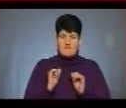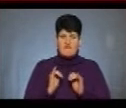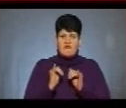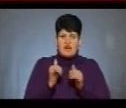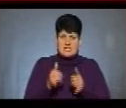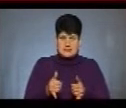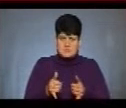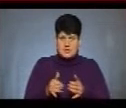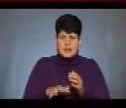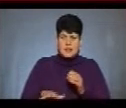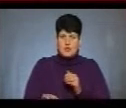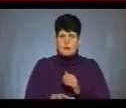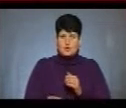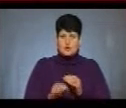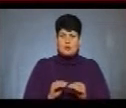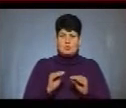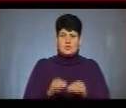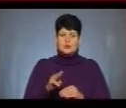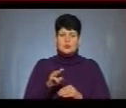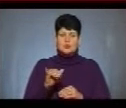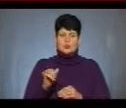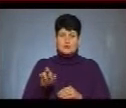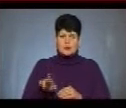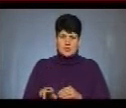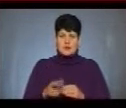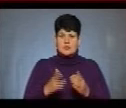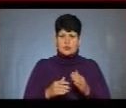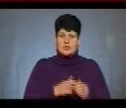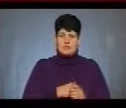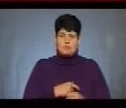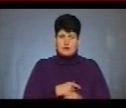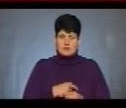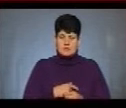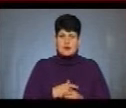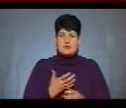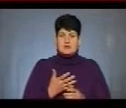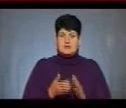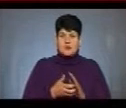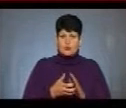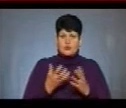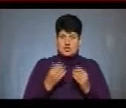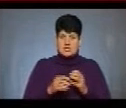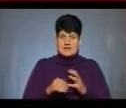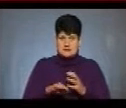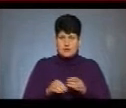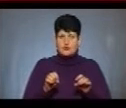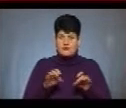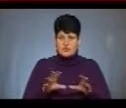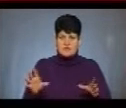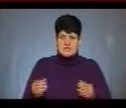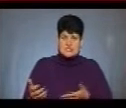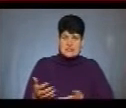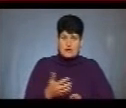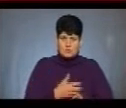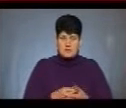перед площою, посадили тую, тому що якщо депутатам від слуги народу бракує ще землі, то вирішили всі скинутися і